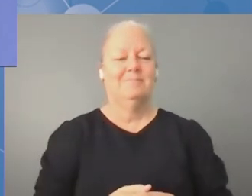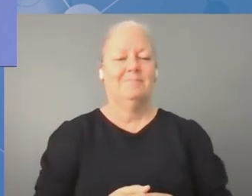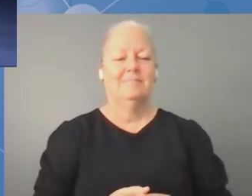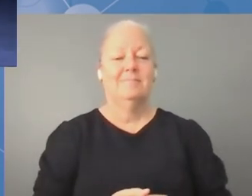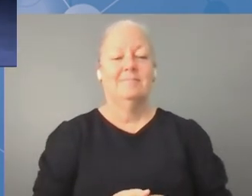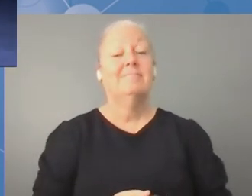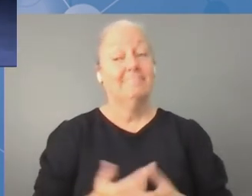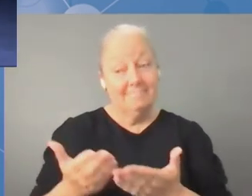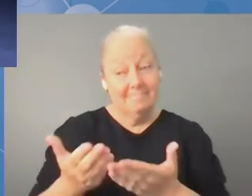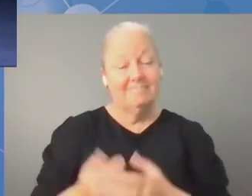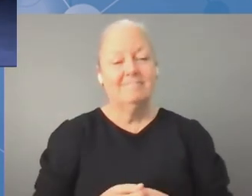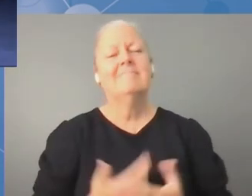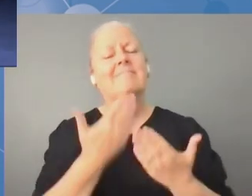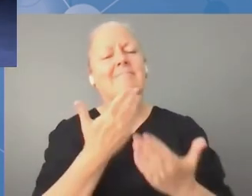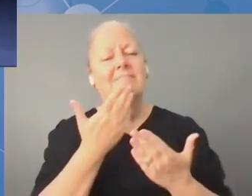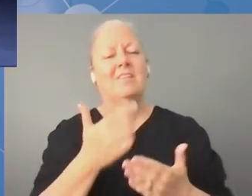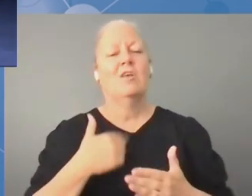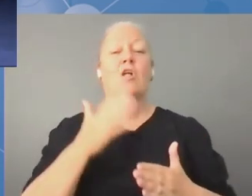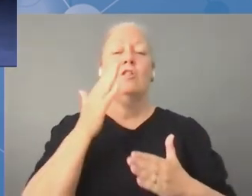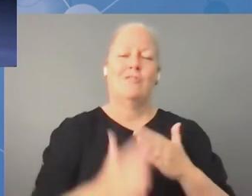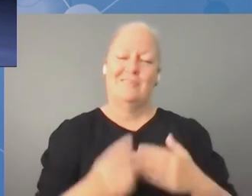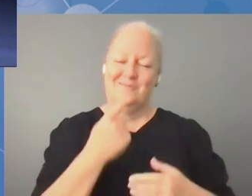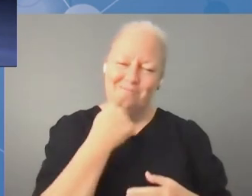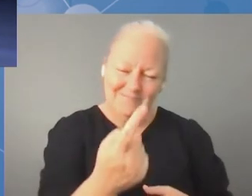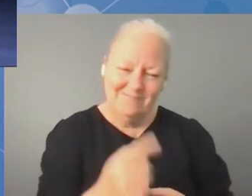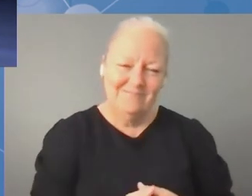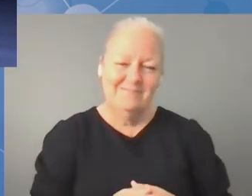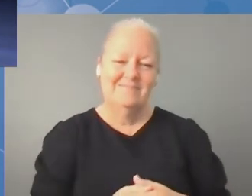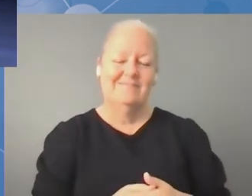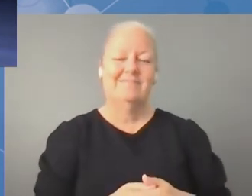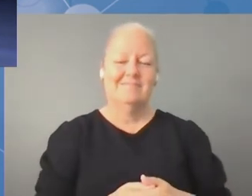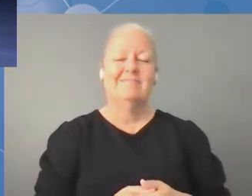za oddanie mi głosu. Witam wszystkich.